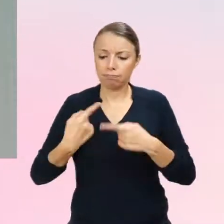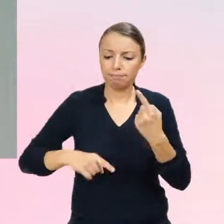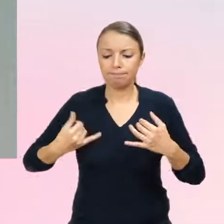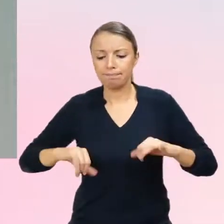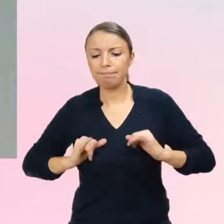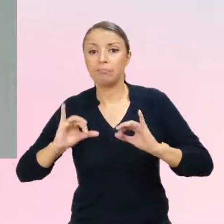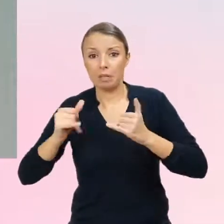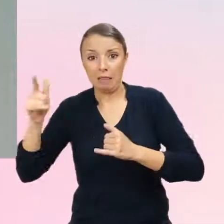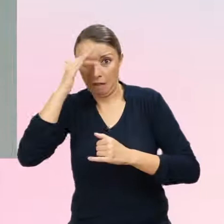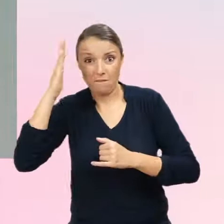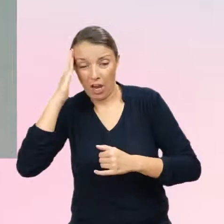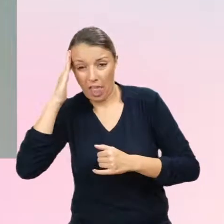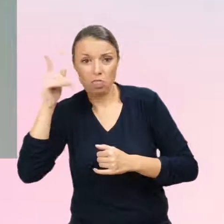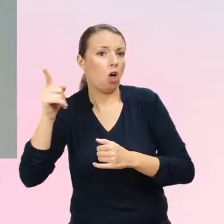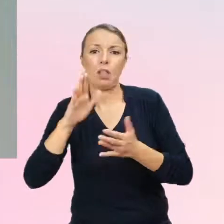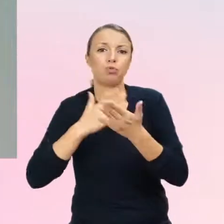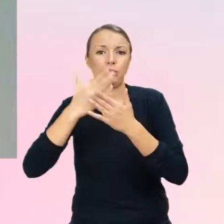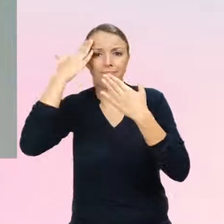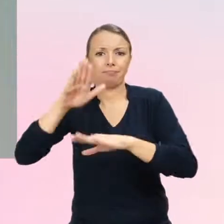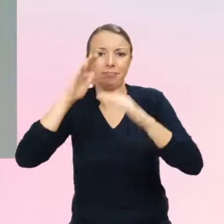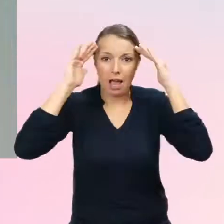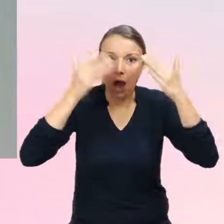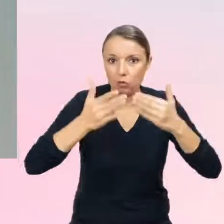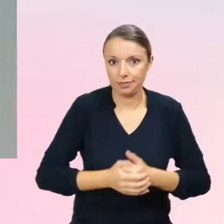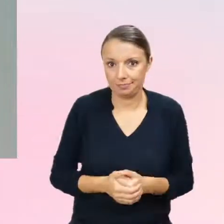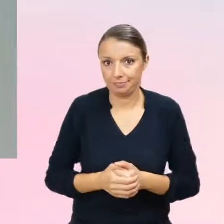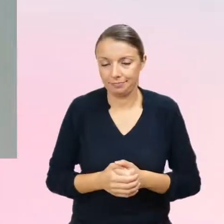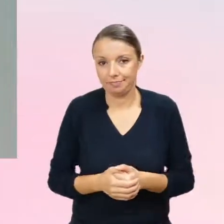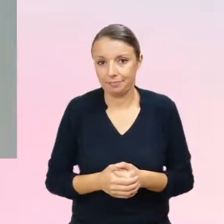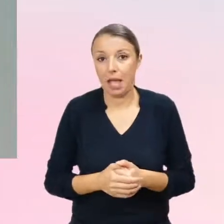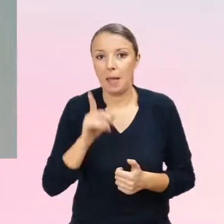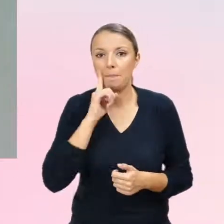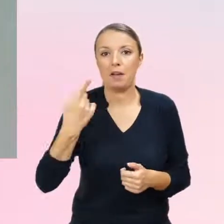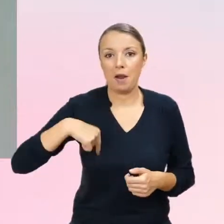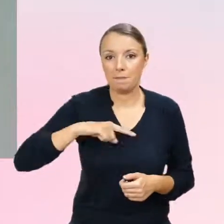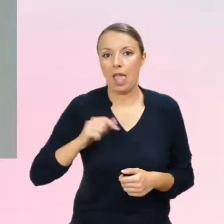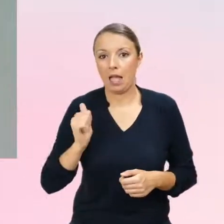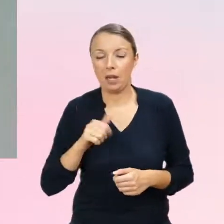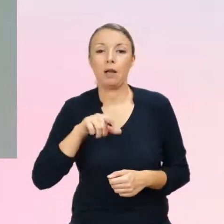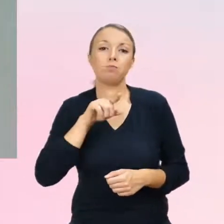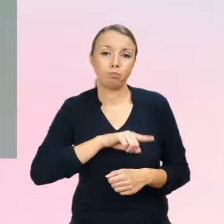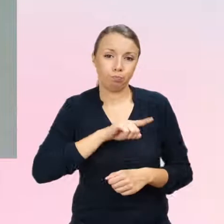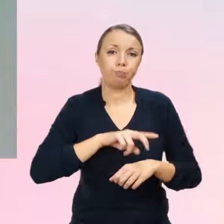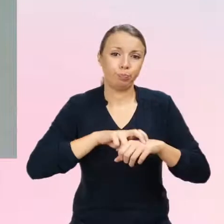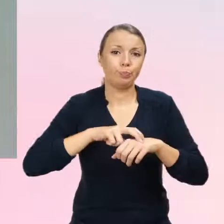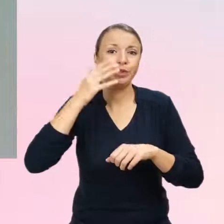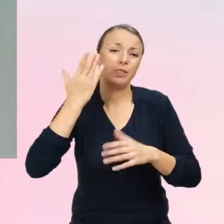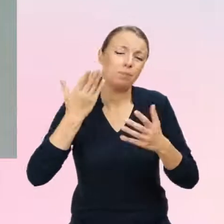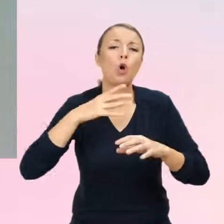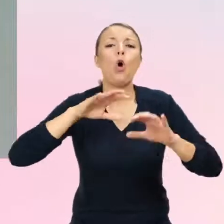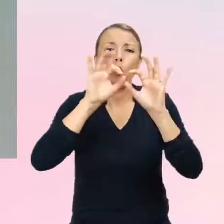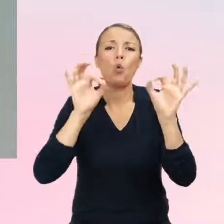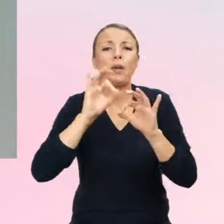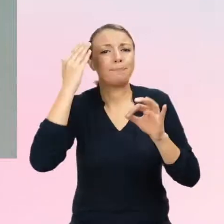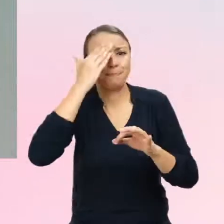profesjonaliści, czy lekarze, czy psychologowie, my się tak naprawdę dopiero uczymy tych obu zjawisk, na ile one są powiązane.